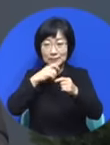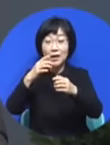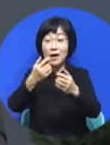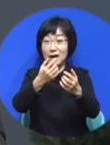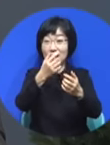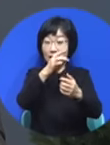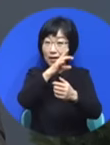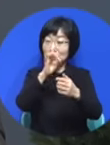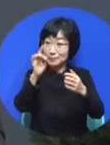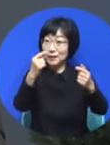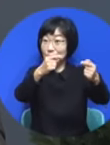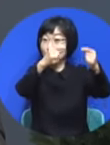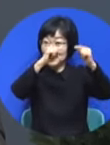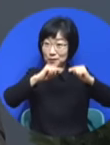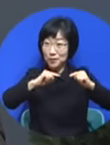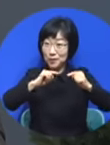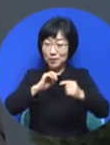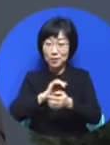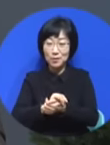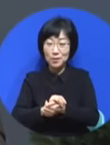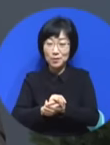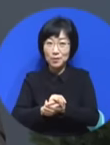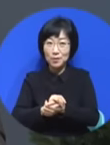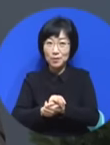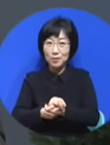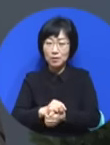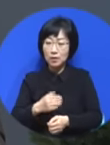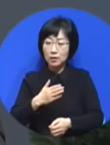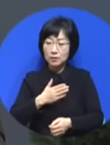그분들이 제게 부탁을 했어요.